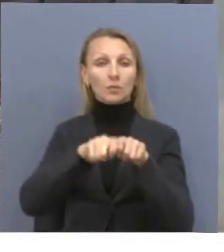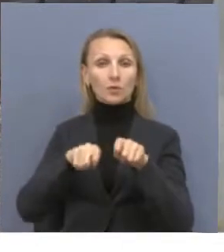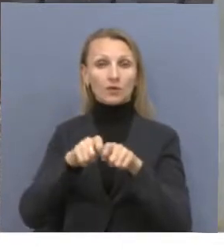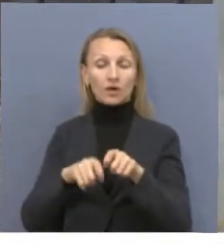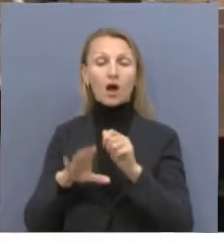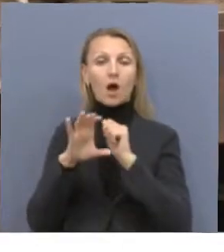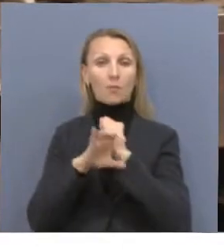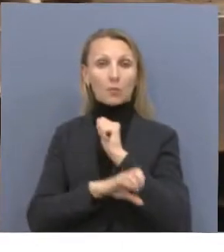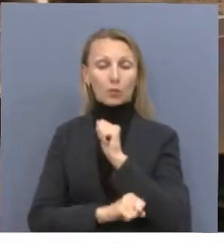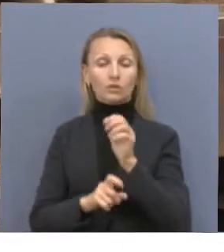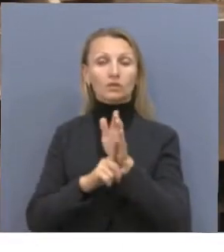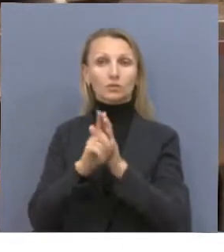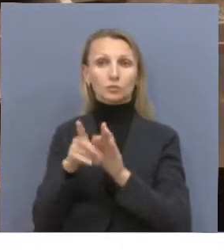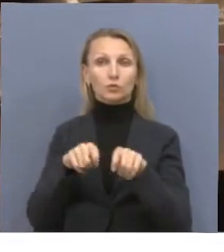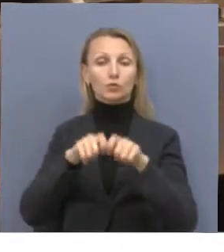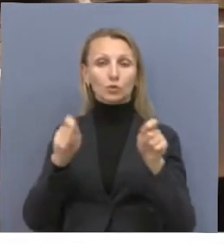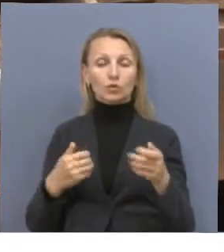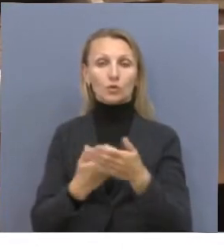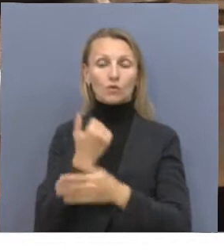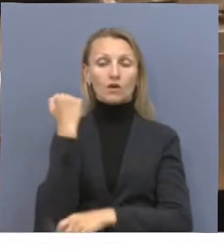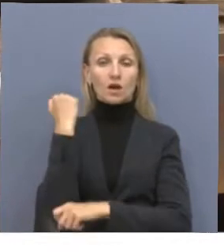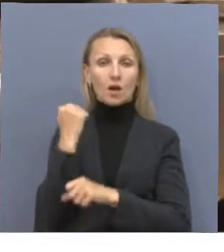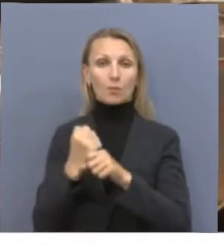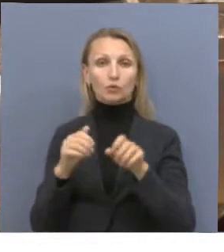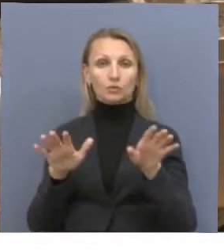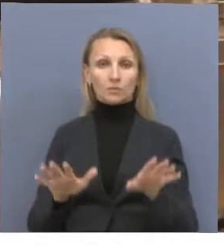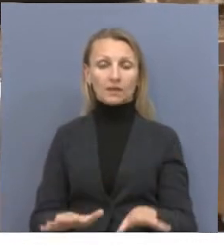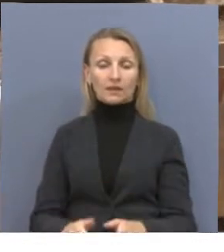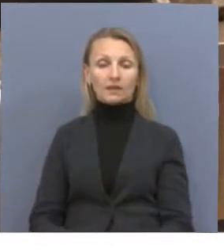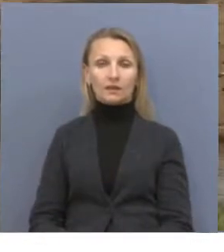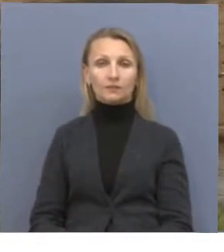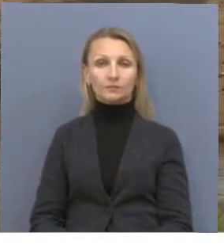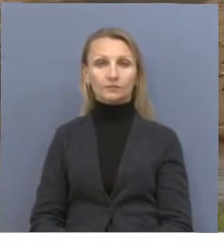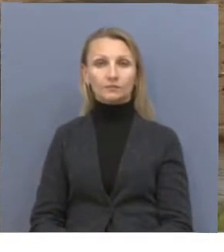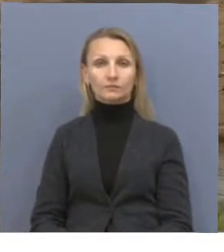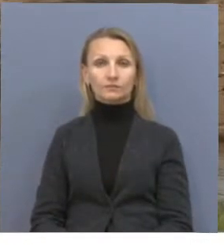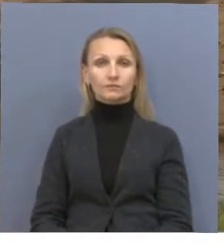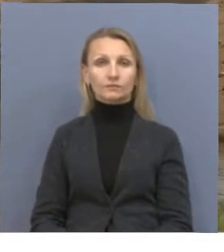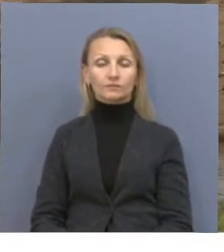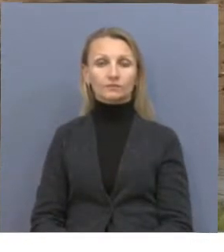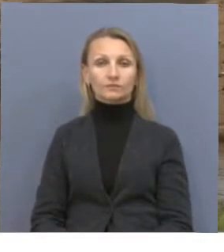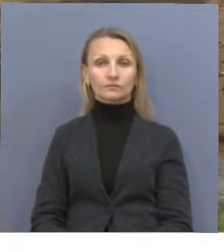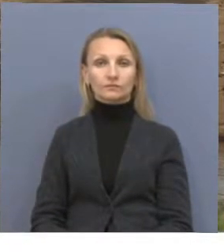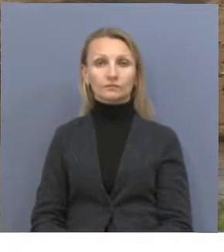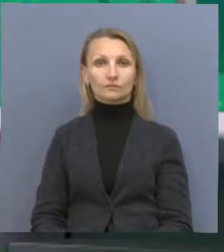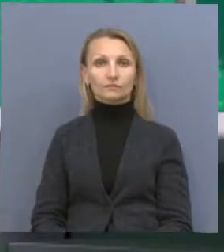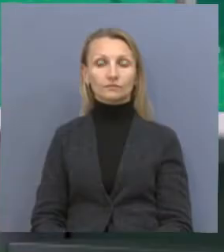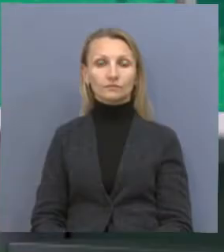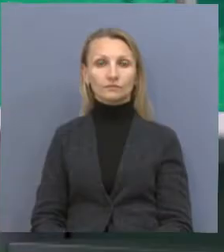ввода в эксплуатацию здесь будут созданы новые рабочие места. Альмира Сатыбаева, Игуль Мурзакулова, Павел Соловьев, Кукщиах, Парад.